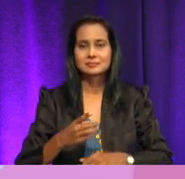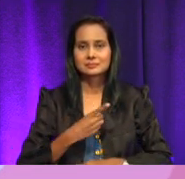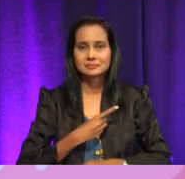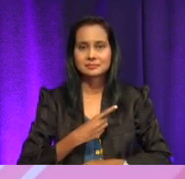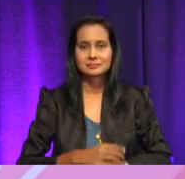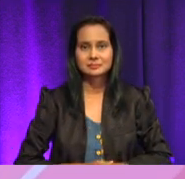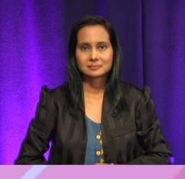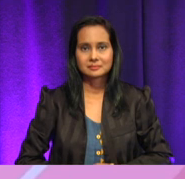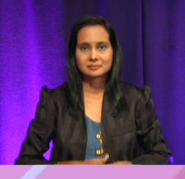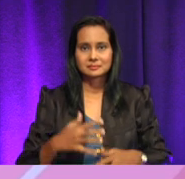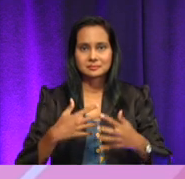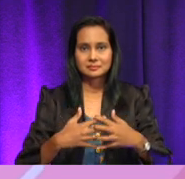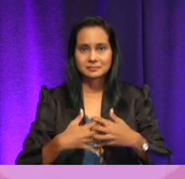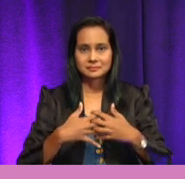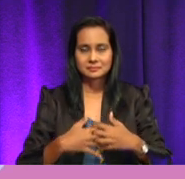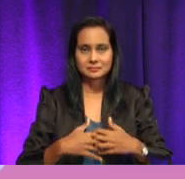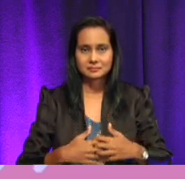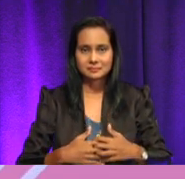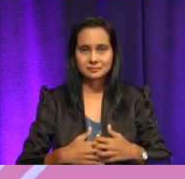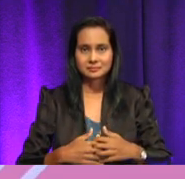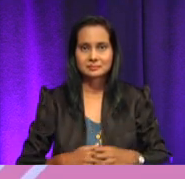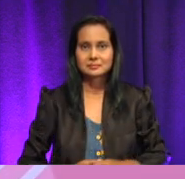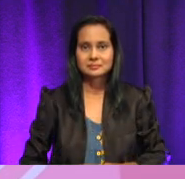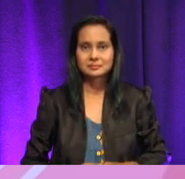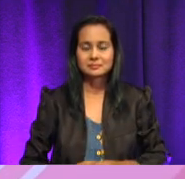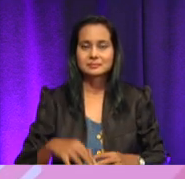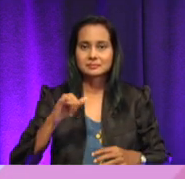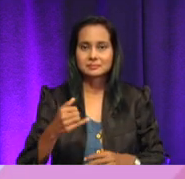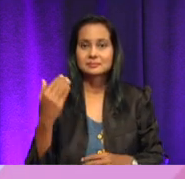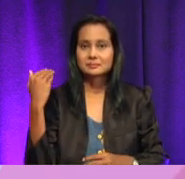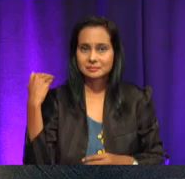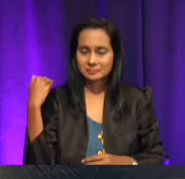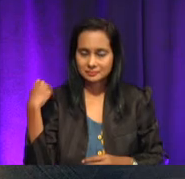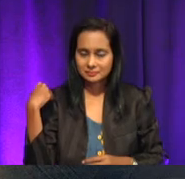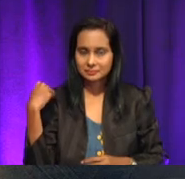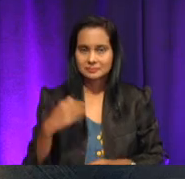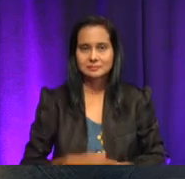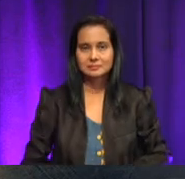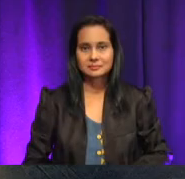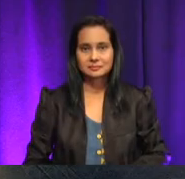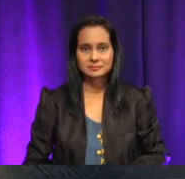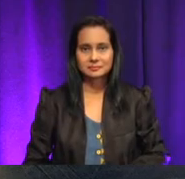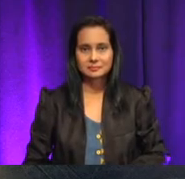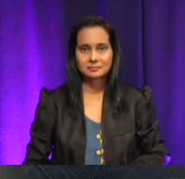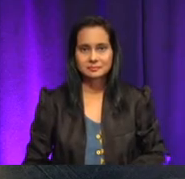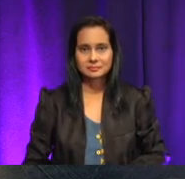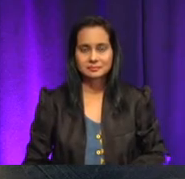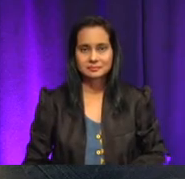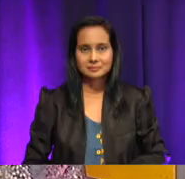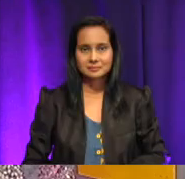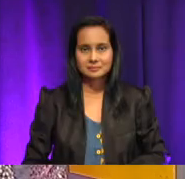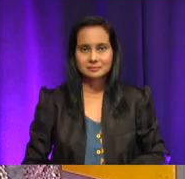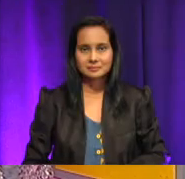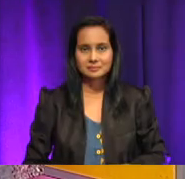Layan Diri untuk membeli token juga ada di situ. Ya, terima kasih, Aish. Aish, kita sambung dengan